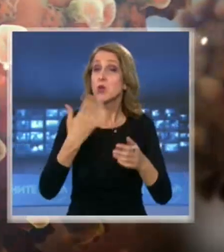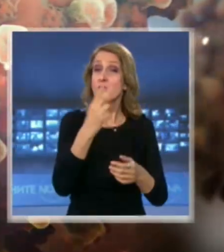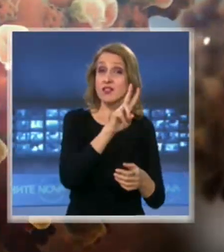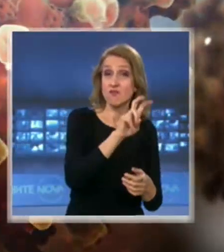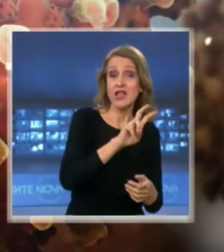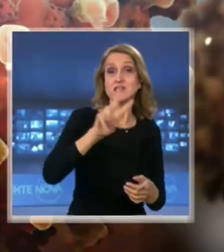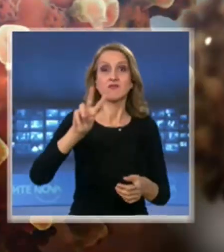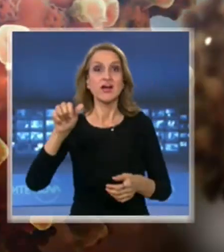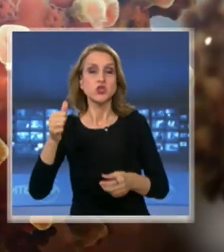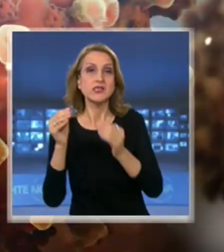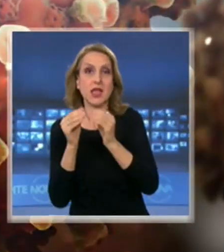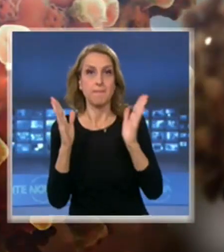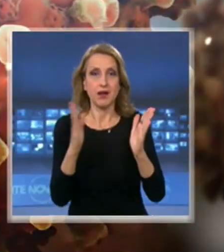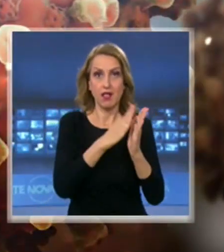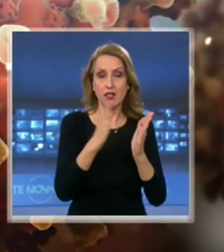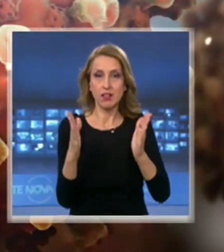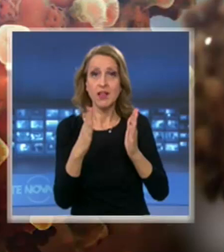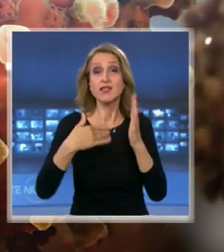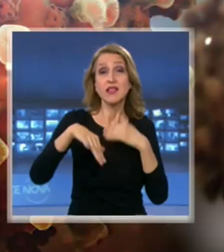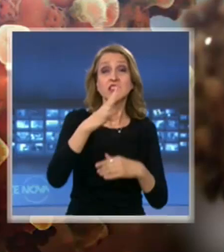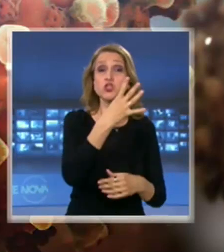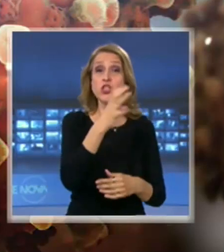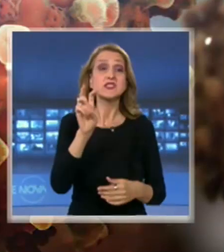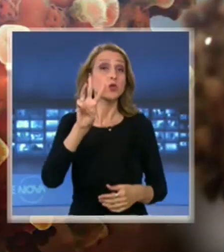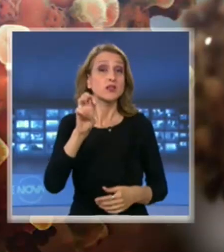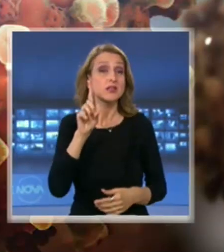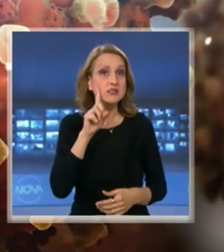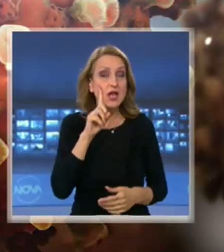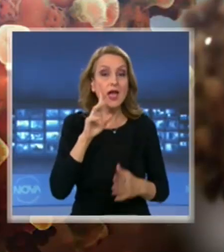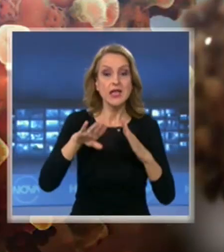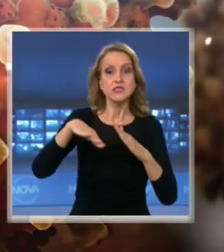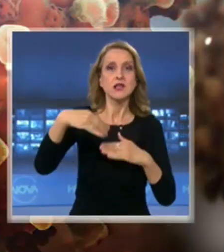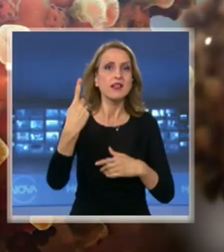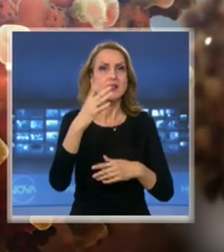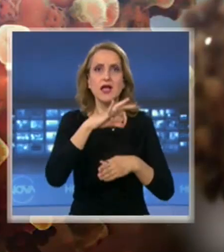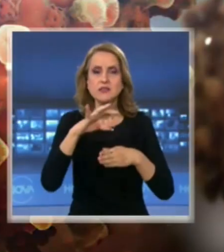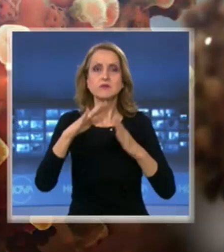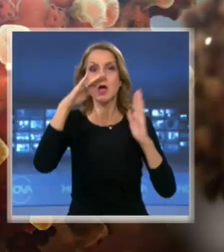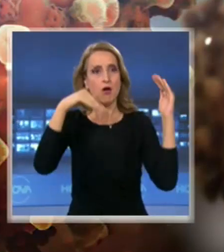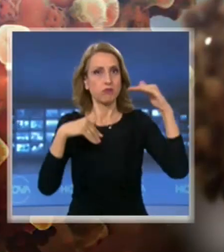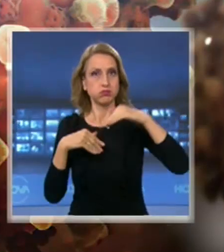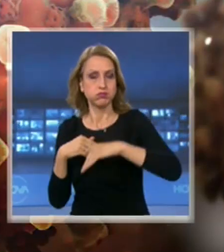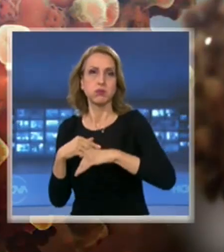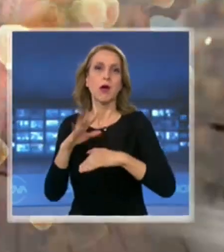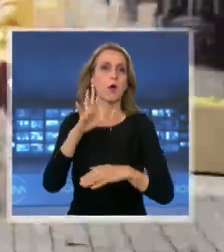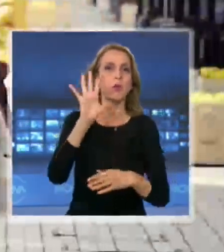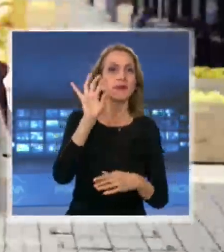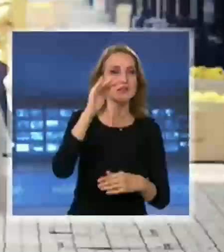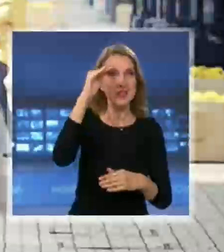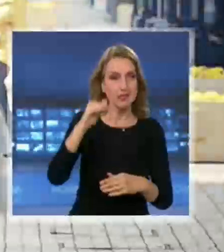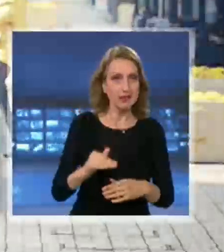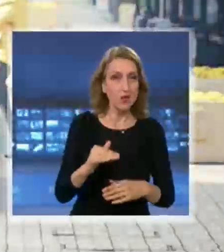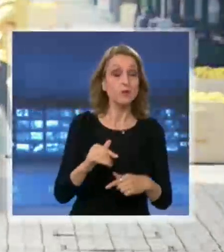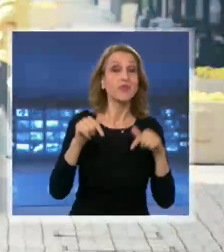април, над 430 случая. Седмица по-късно броят пада с почти 150. На този фон от днес